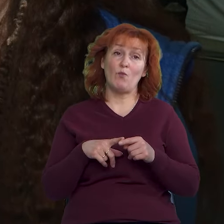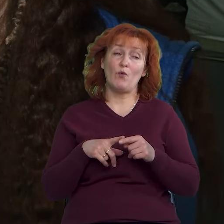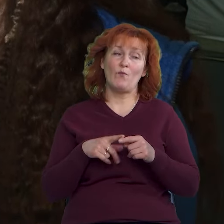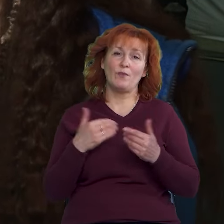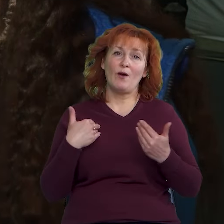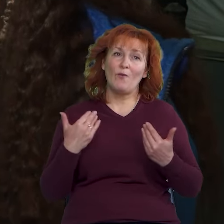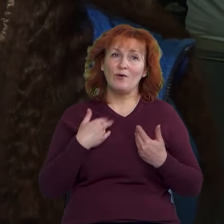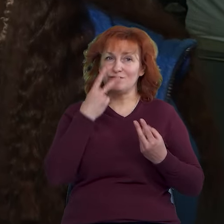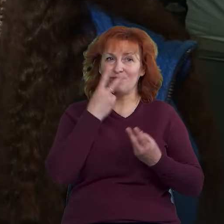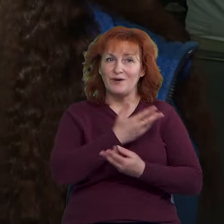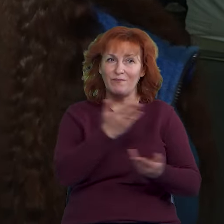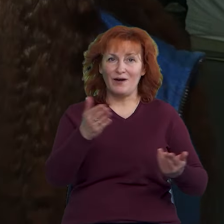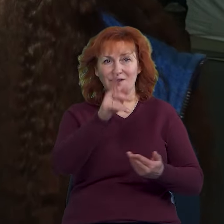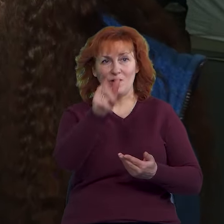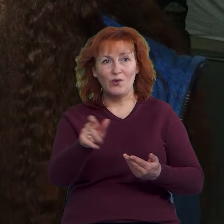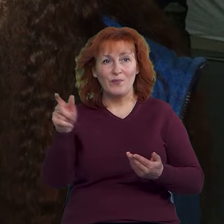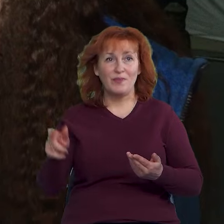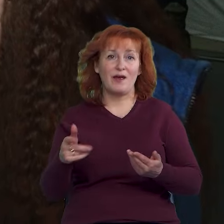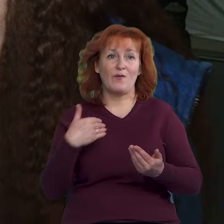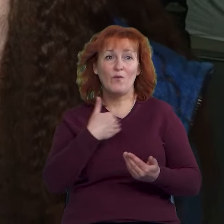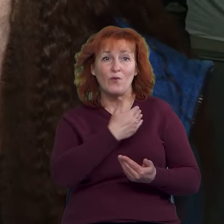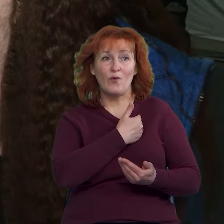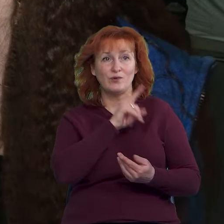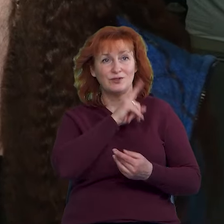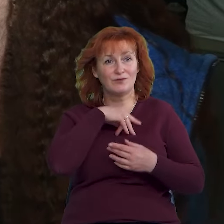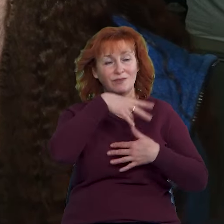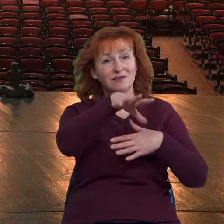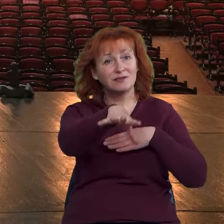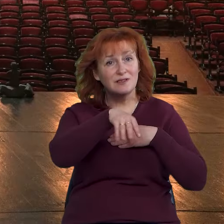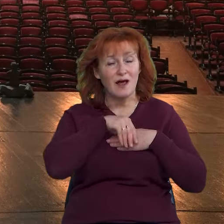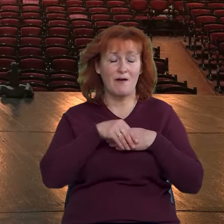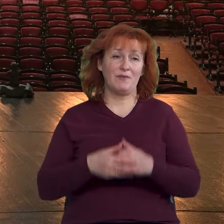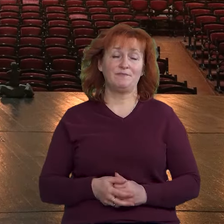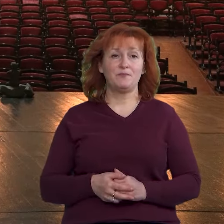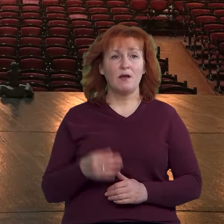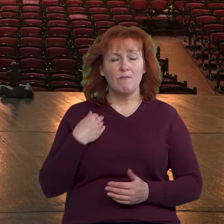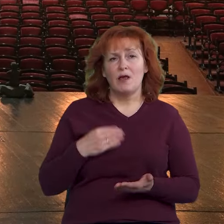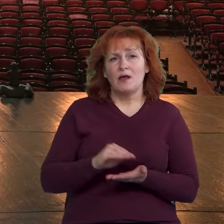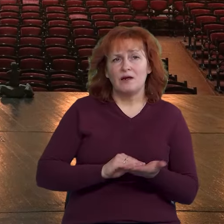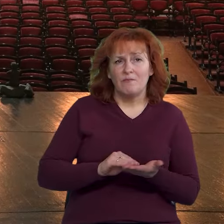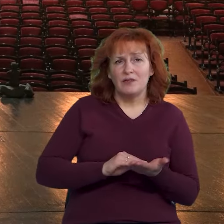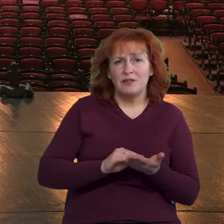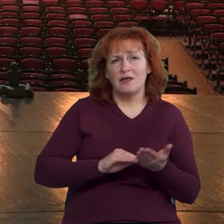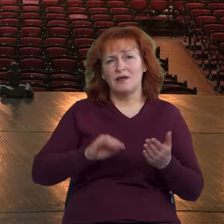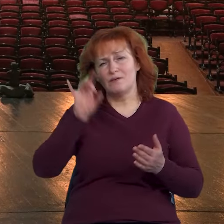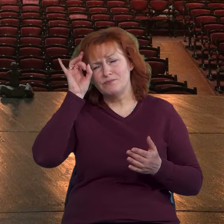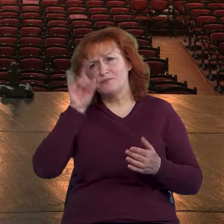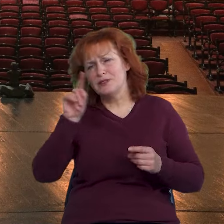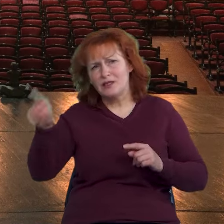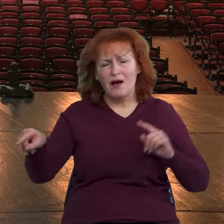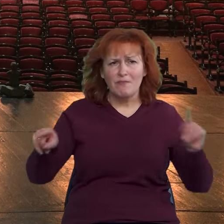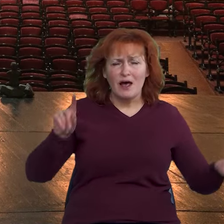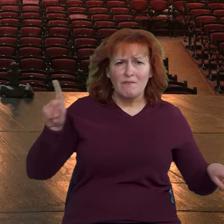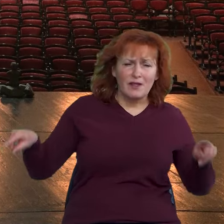Тому хочеться побачити, хочеться побачити людей, хочеться побачити, що вони з нами. Мені репетували, де могли, навіть в